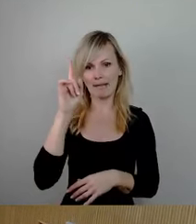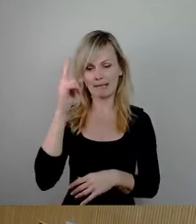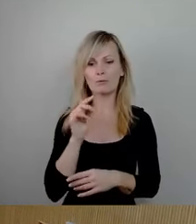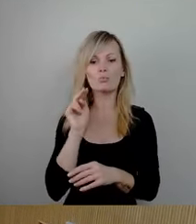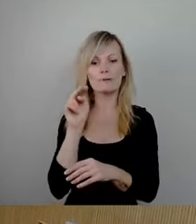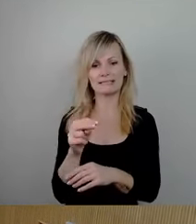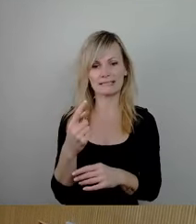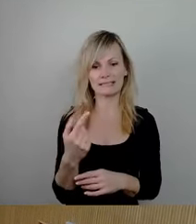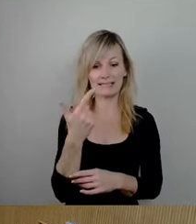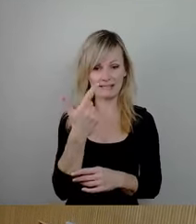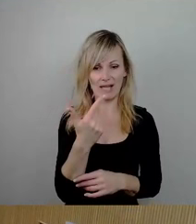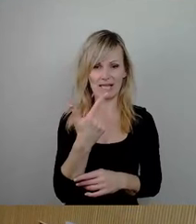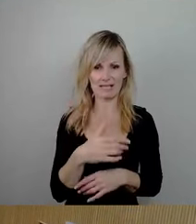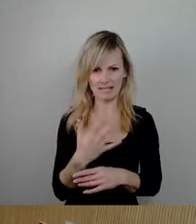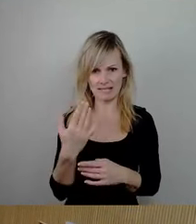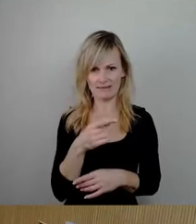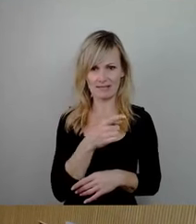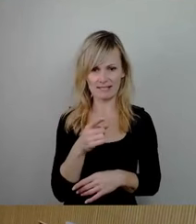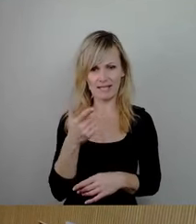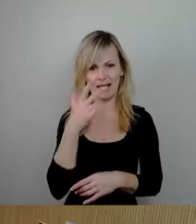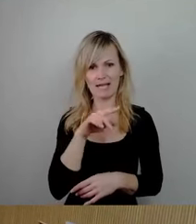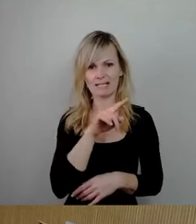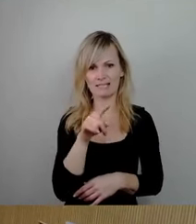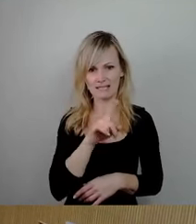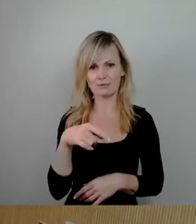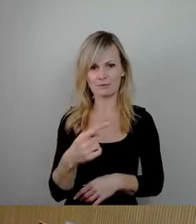zwei an der Zahl. Herr Zastrow und dann Herr Aschenbach.